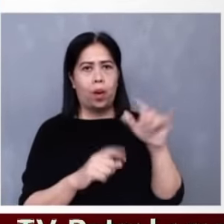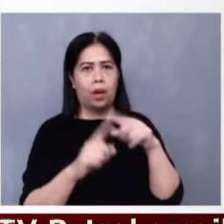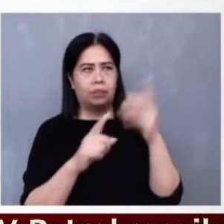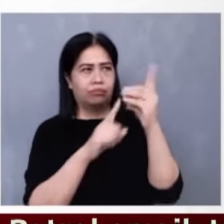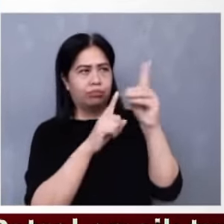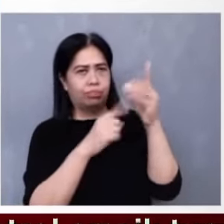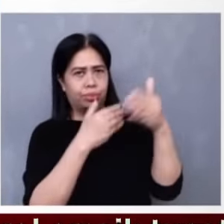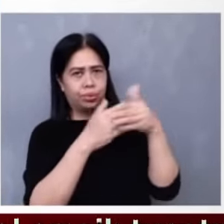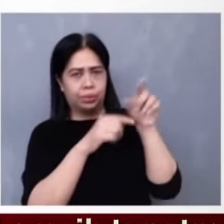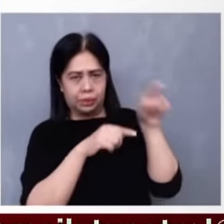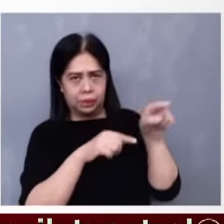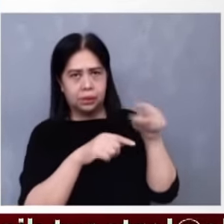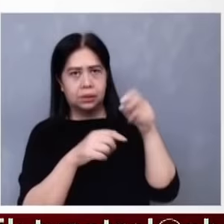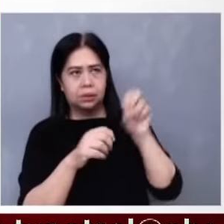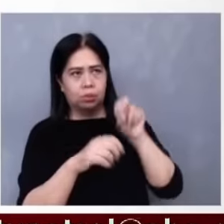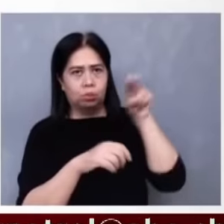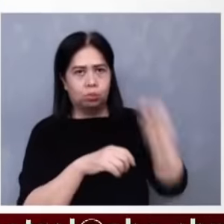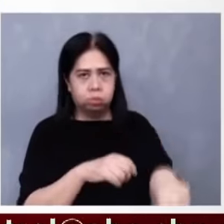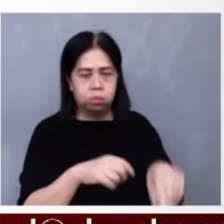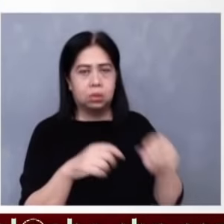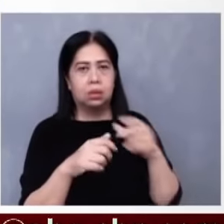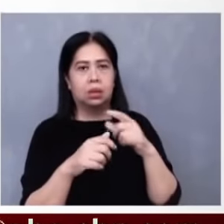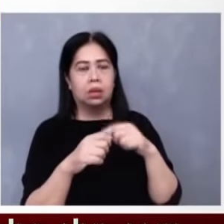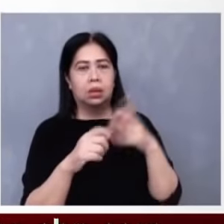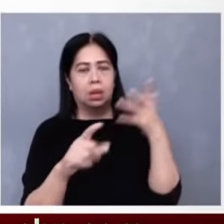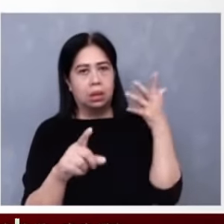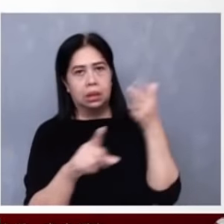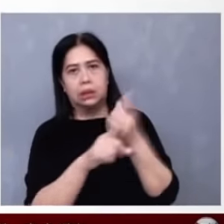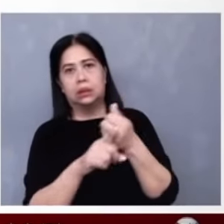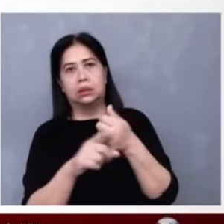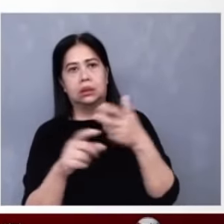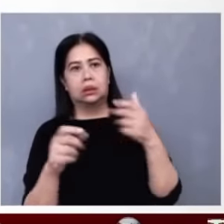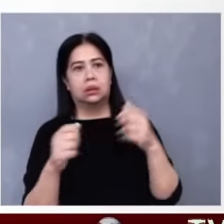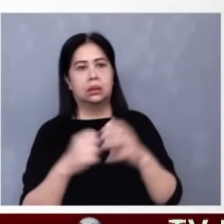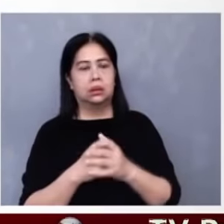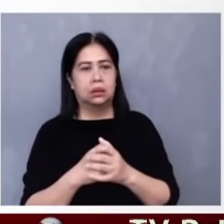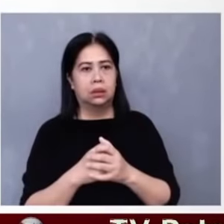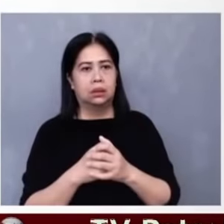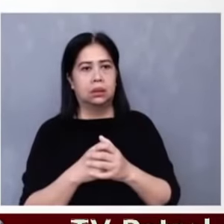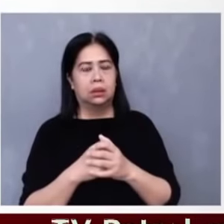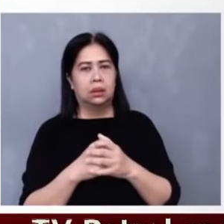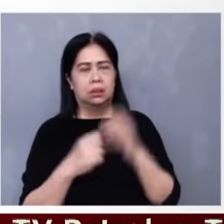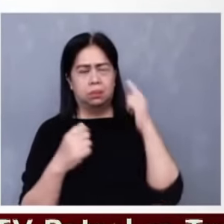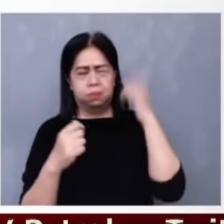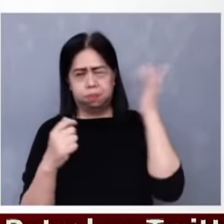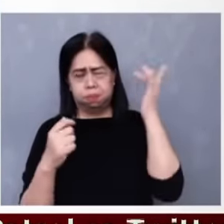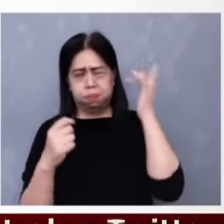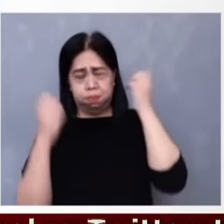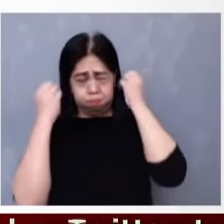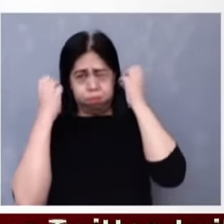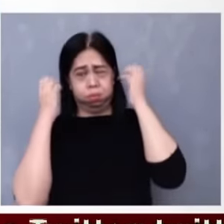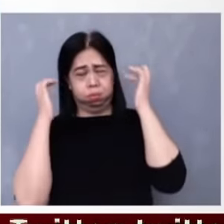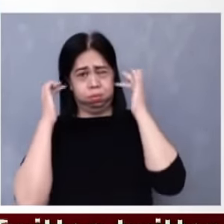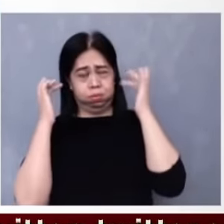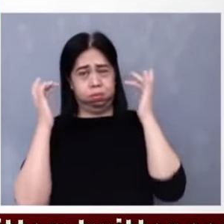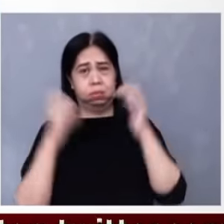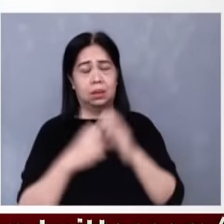it hit. You can hear the roar, my ears popped and